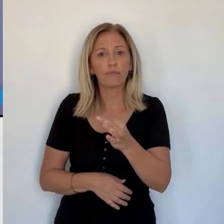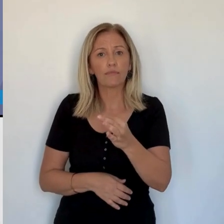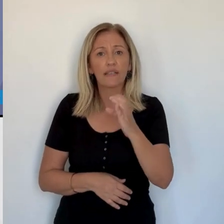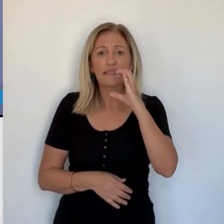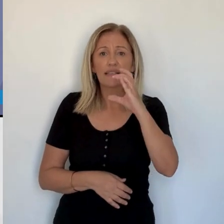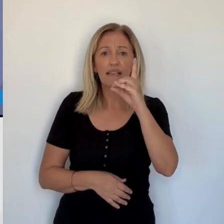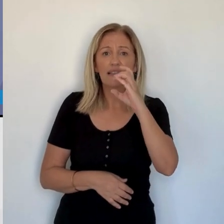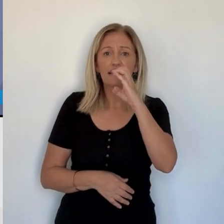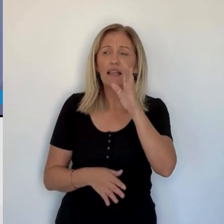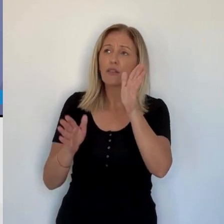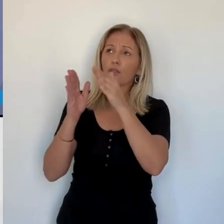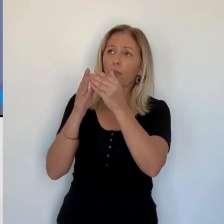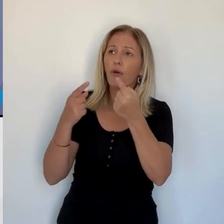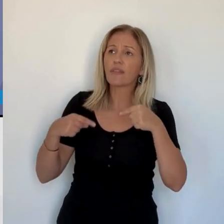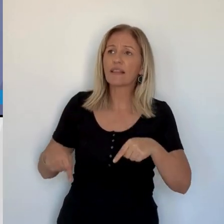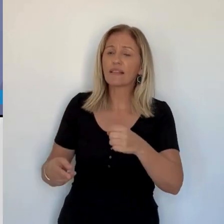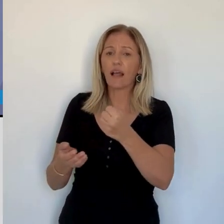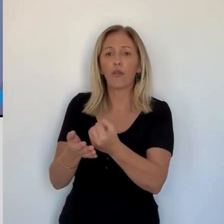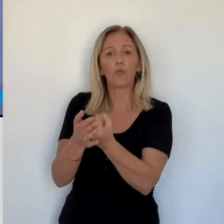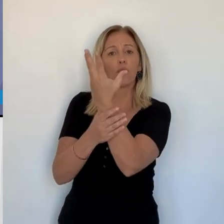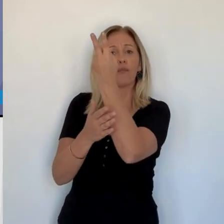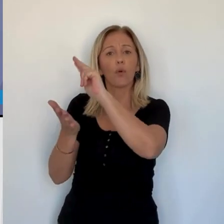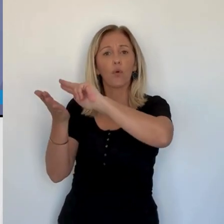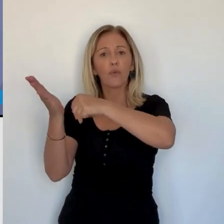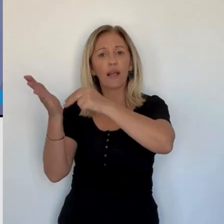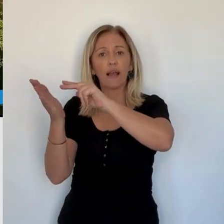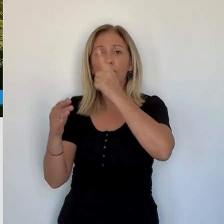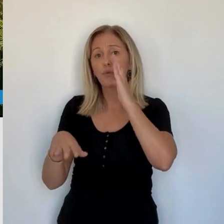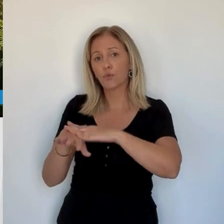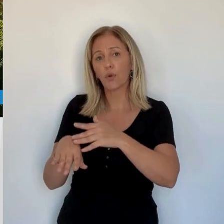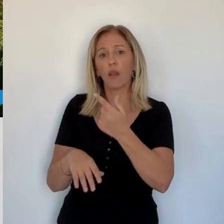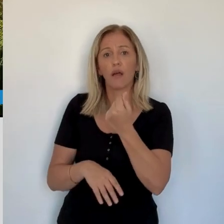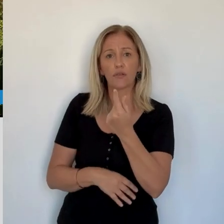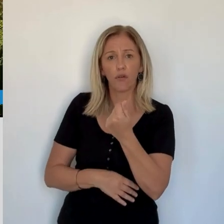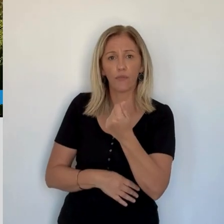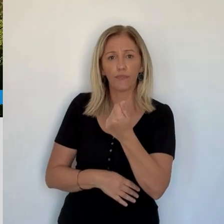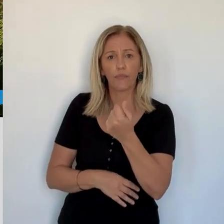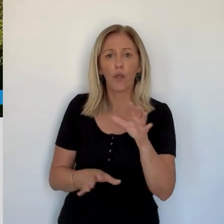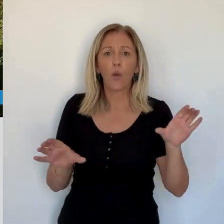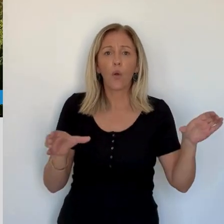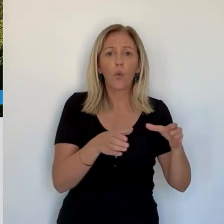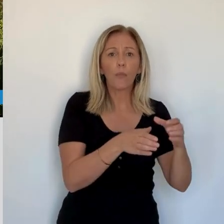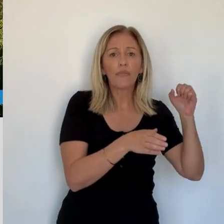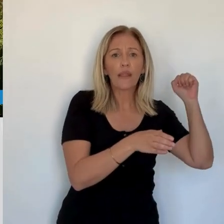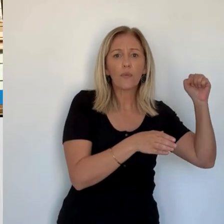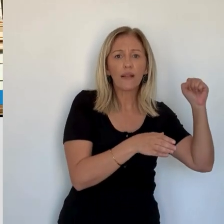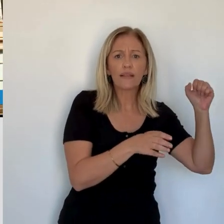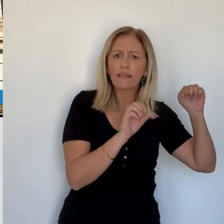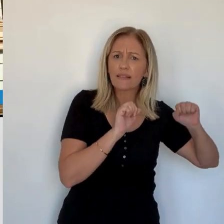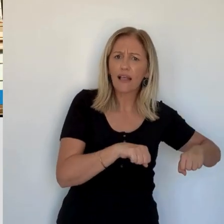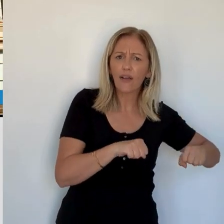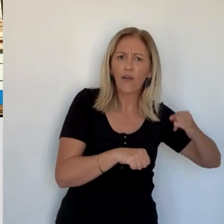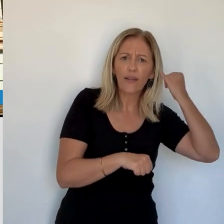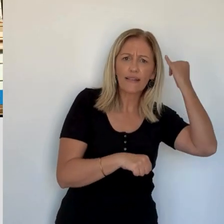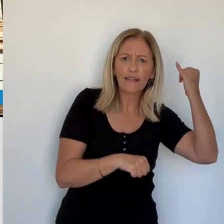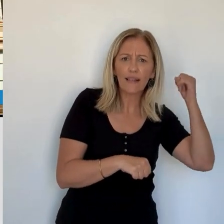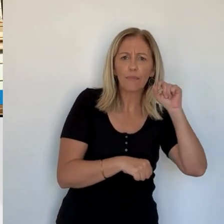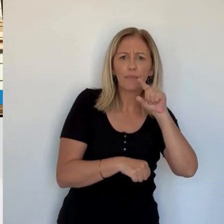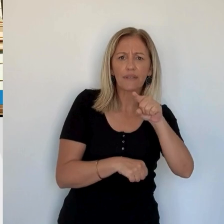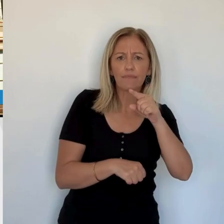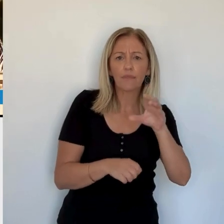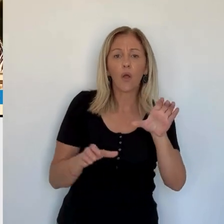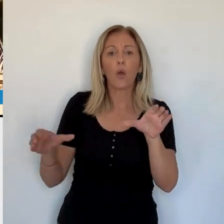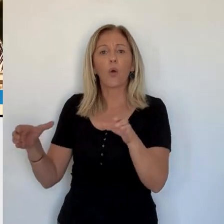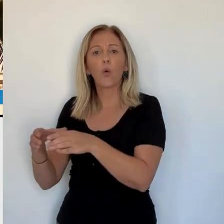collectivité de Corse, c'est seulement 21%. L'exécutif veut demander un nouveau pacte budgétaire et fiscal à l'État. L'opposition nationaliste y est